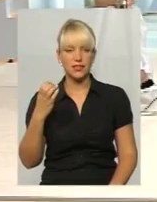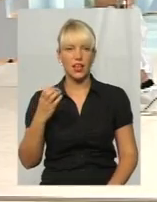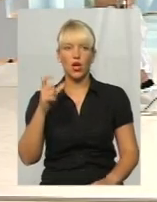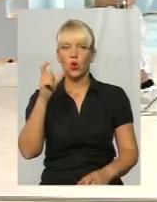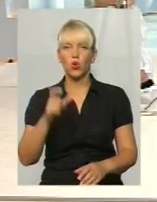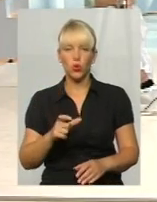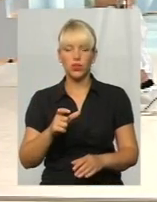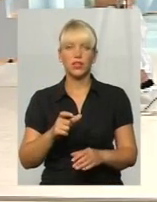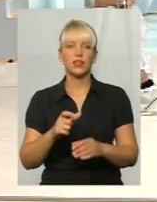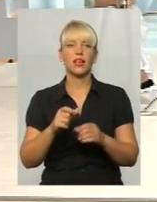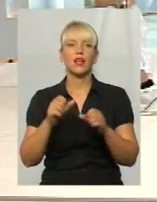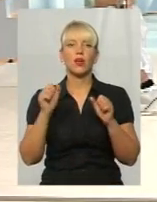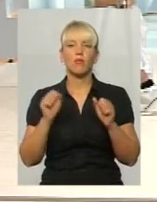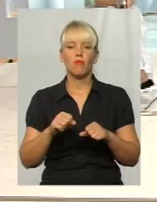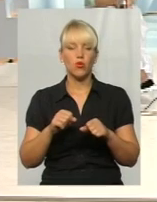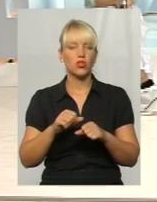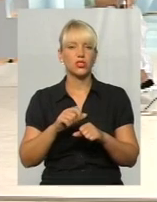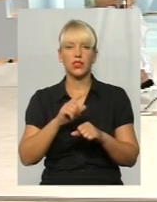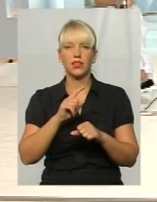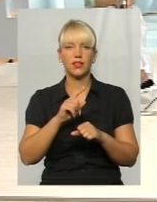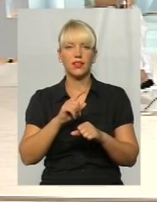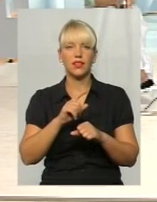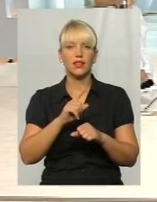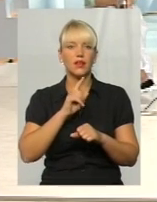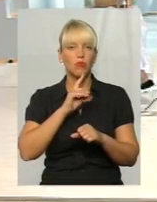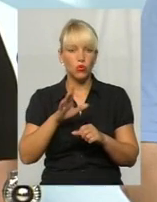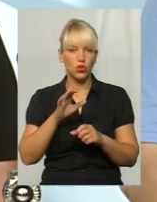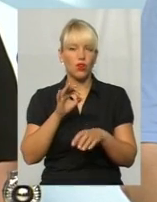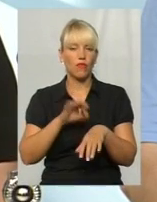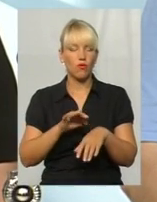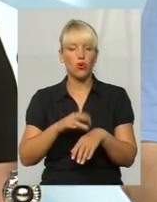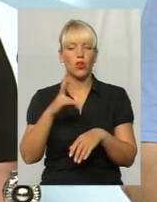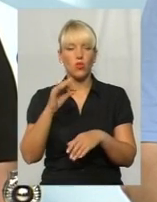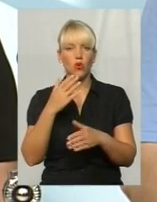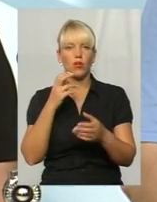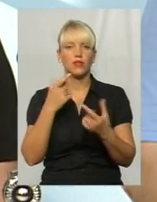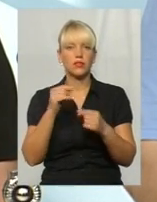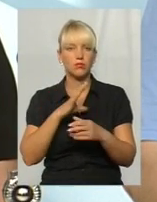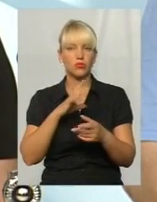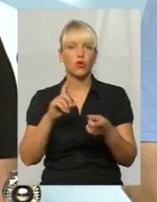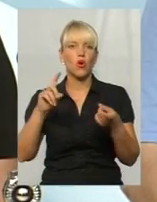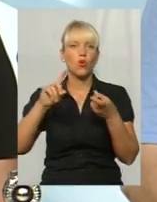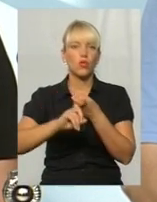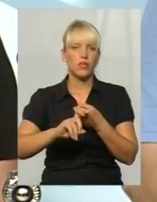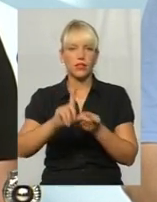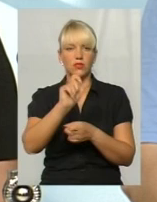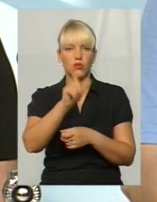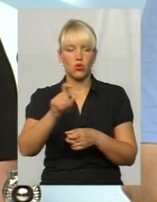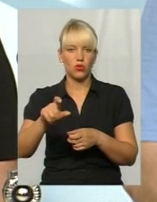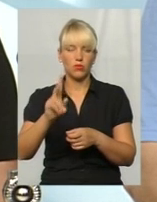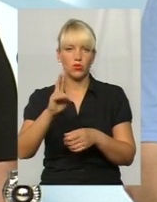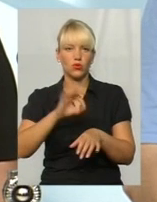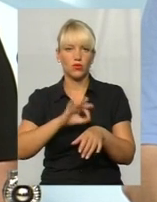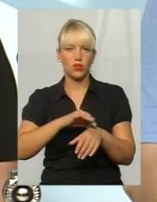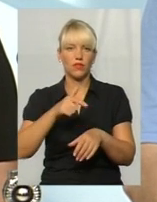але вірус залишив свій слід в організацію? невелика кількість людей, близько 15%, де може